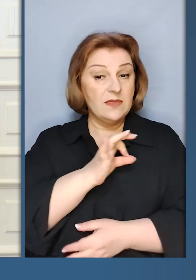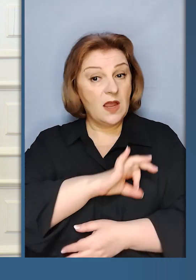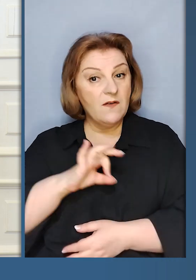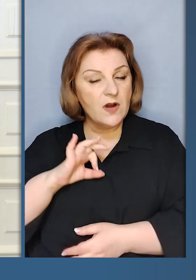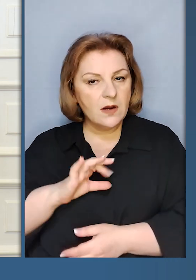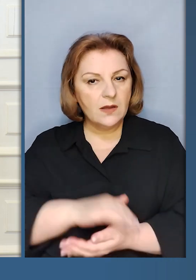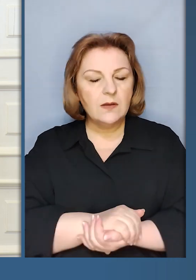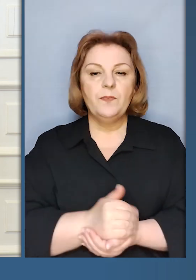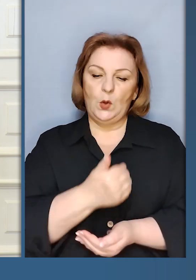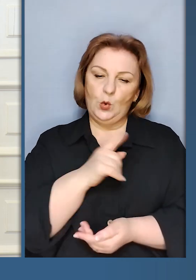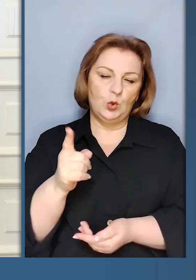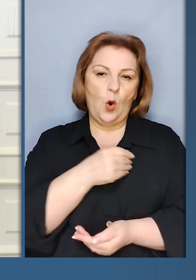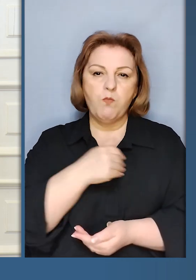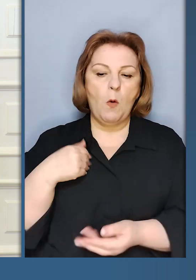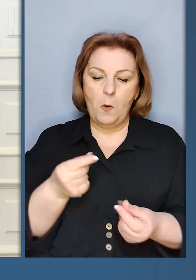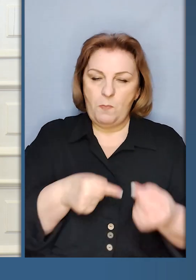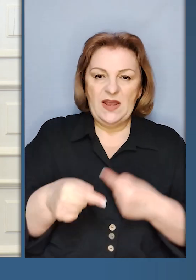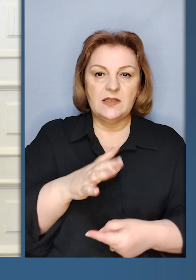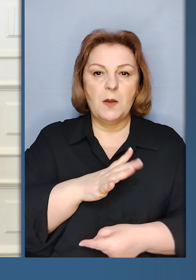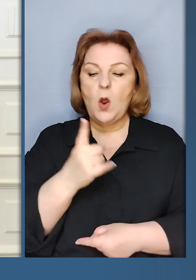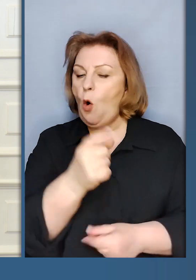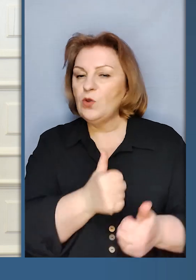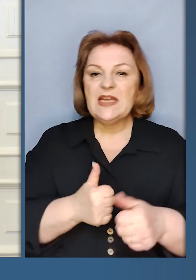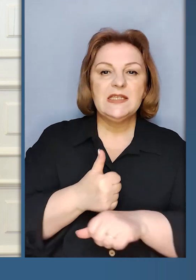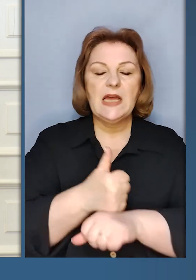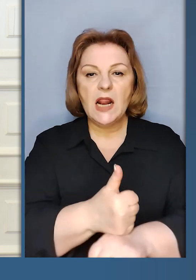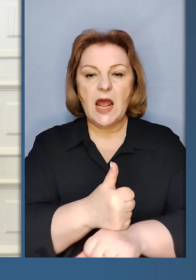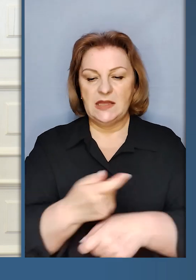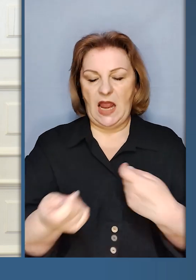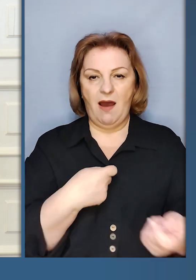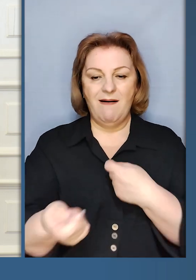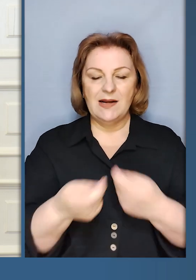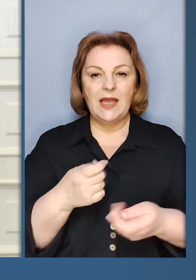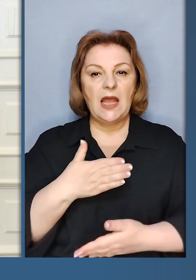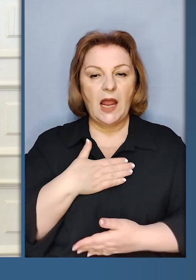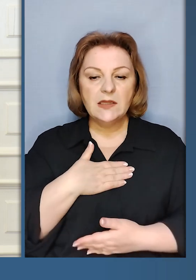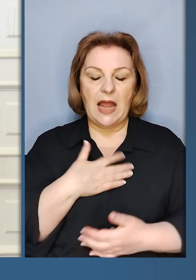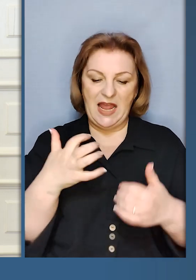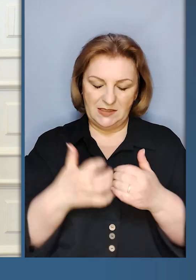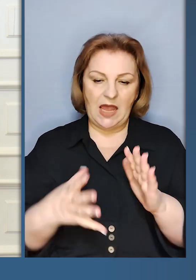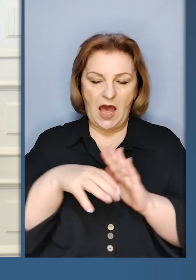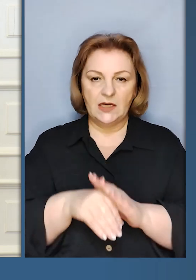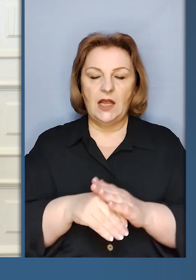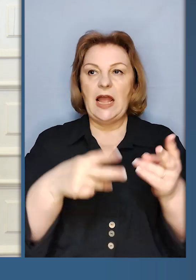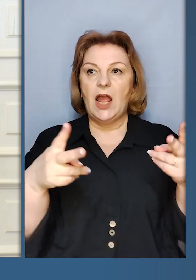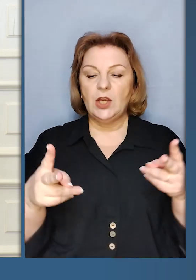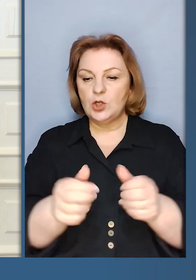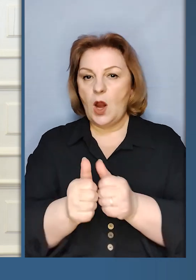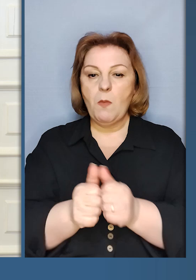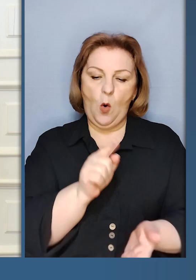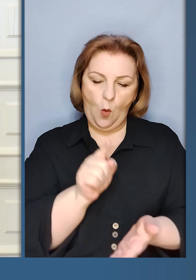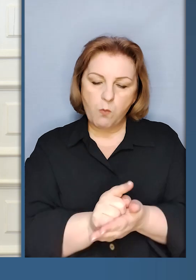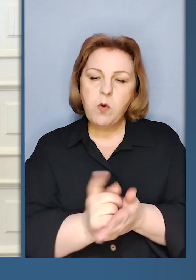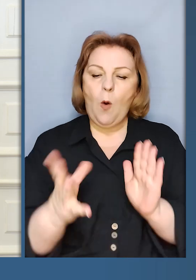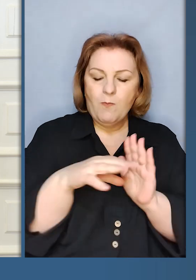вигідно. Ми дуже хочемо, щоби польський бізнес був одним із лідерів на ринку нашому, серед інших партнерів